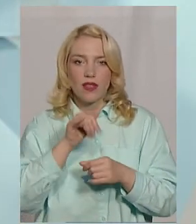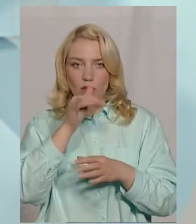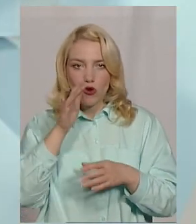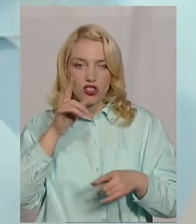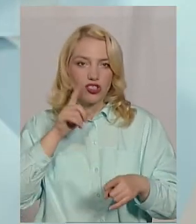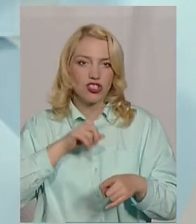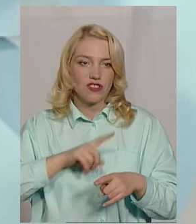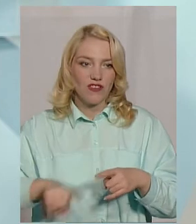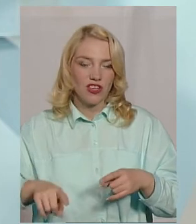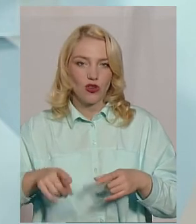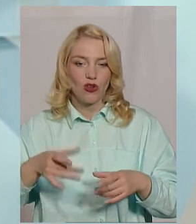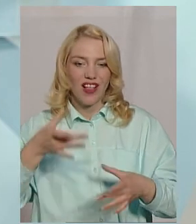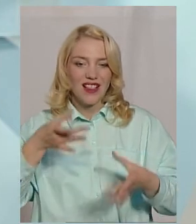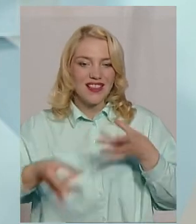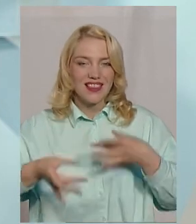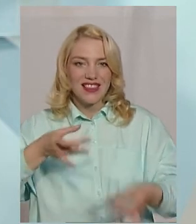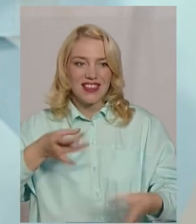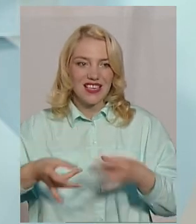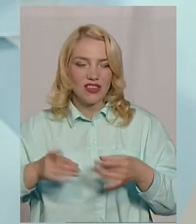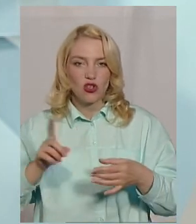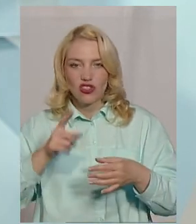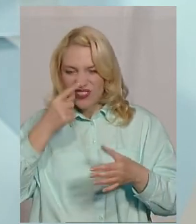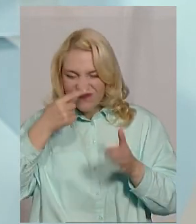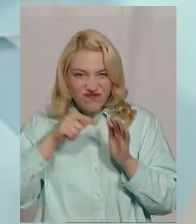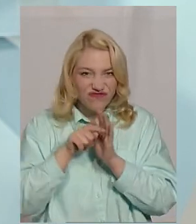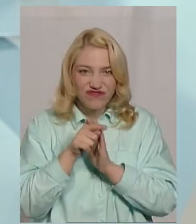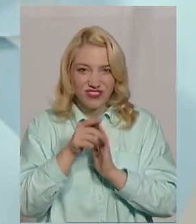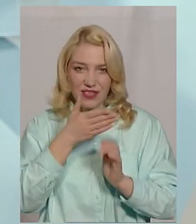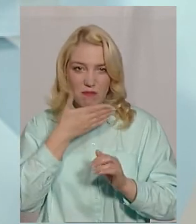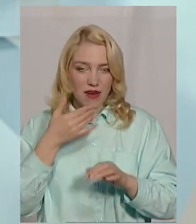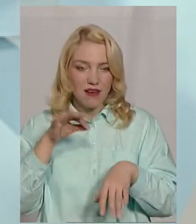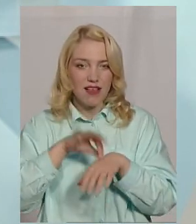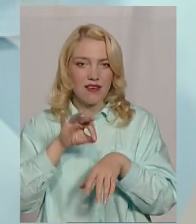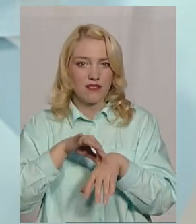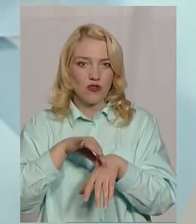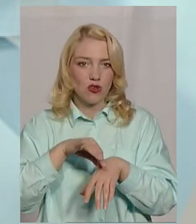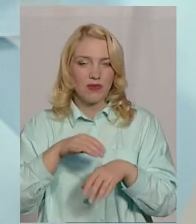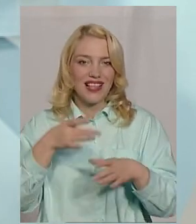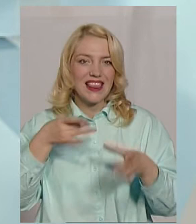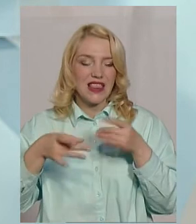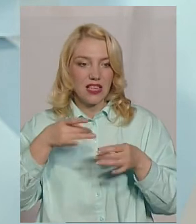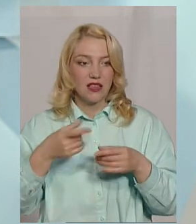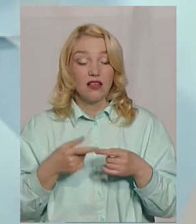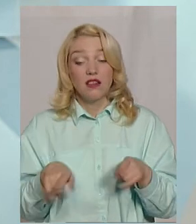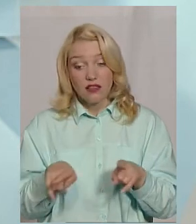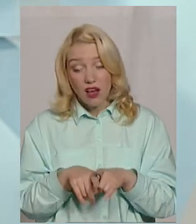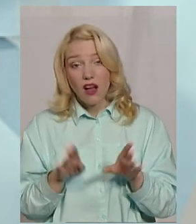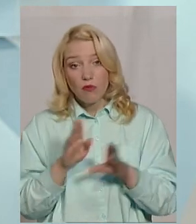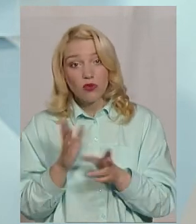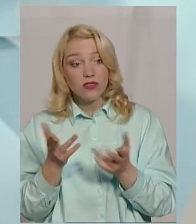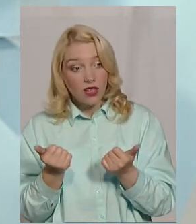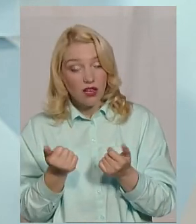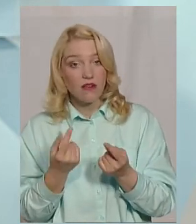починати гнитися, що на них не заселяються гнилосні бактерії. Ну, така погода, так, вона